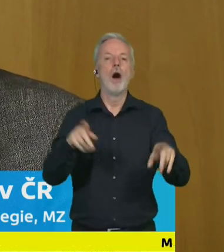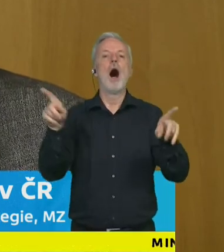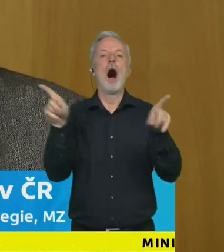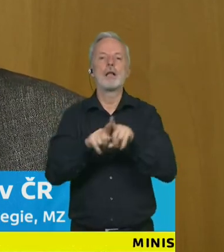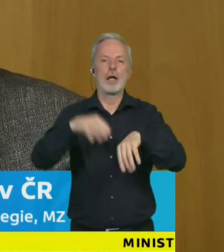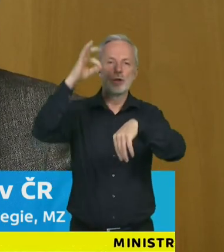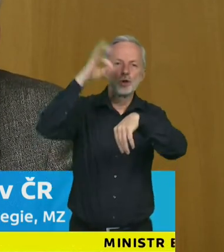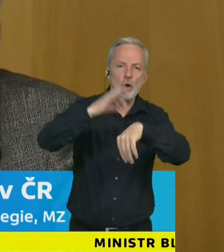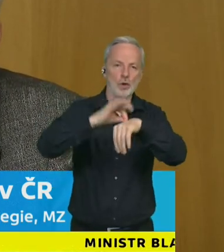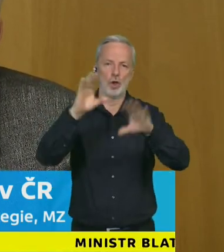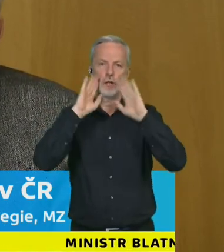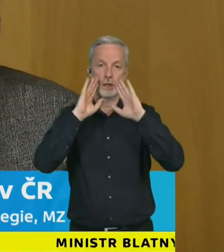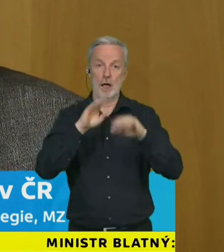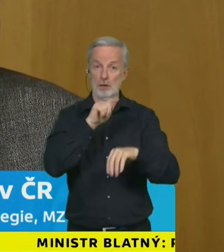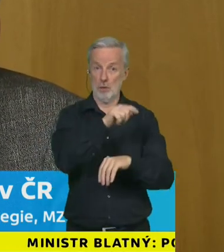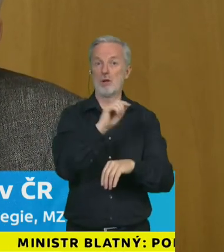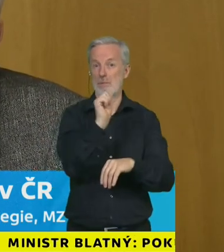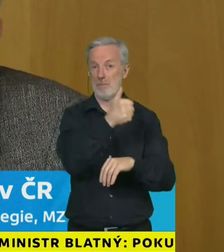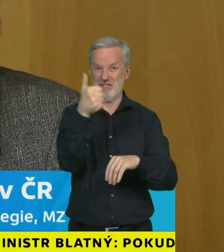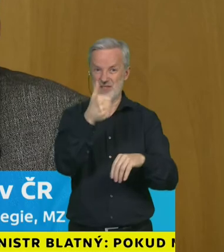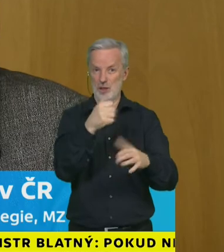domnívám se, že tohle přesně bude